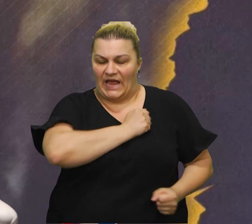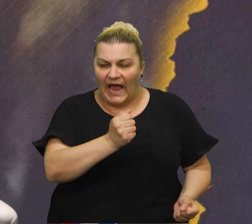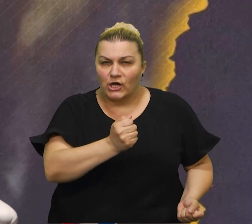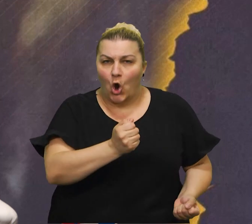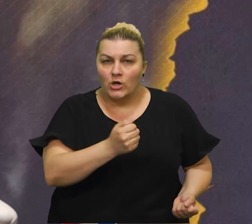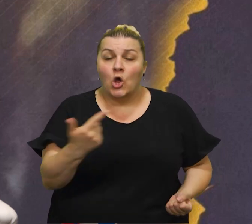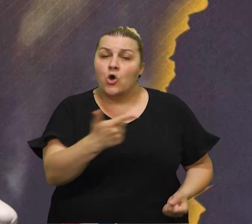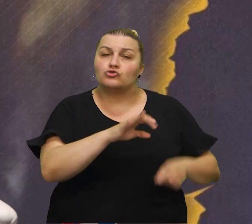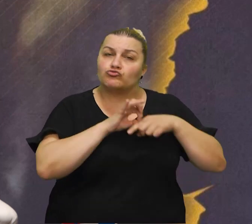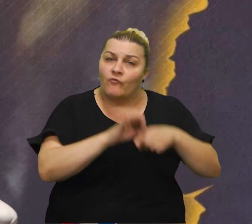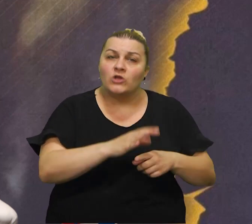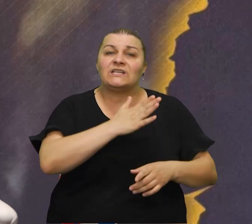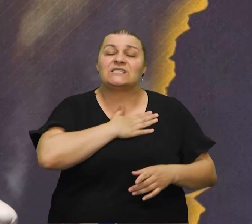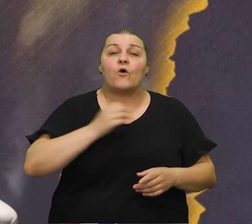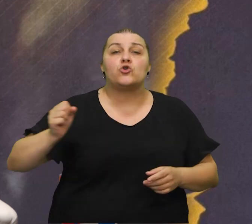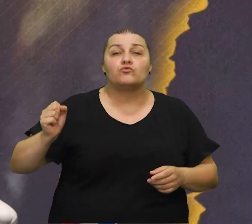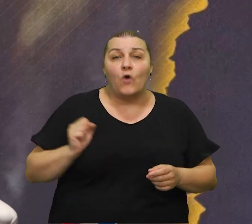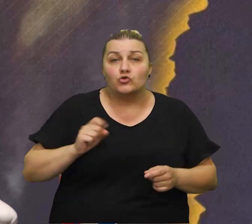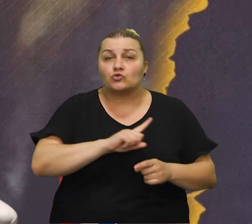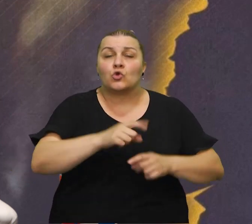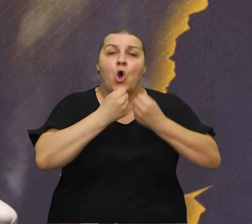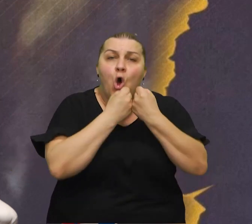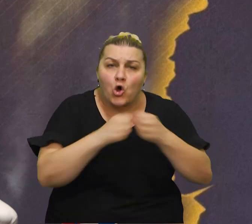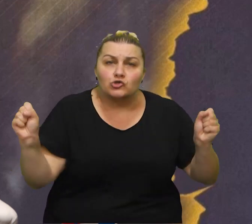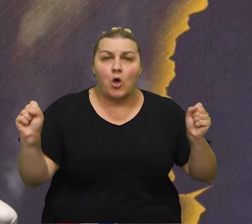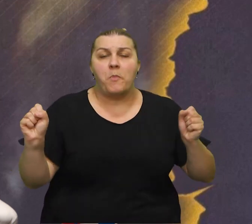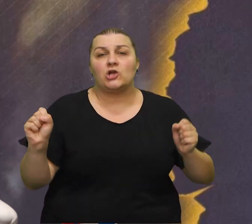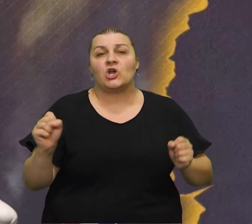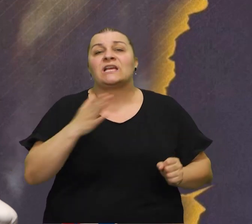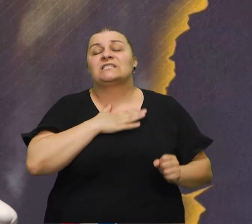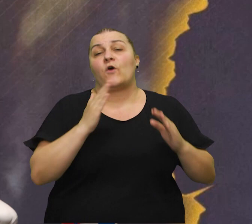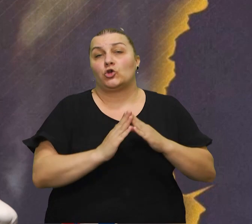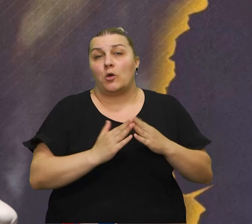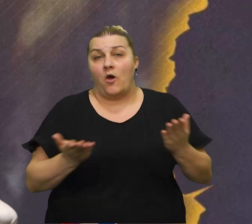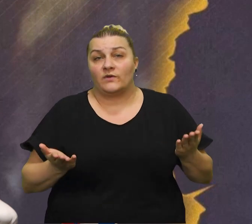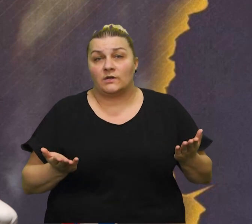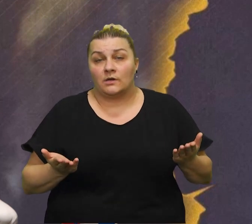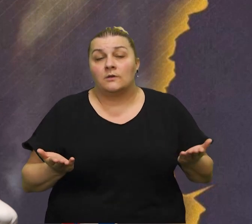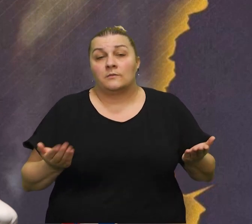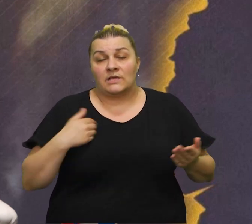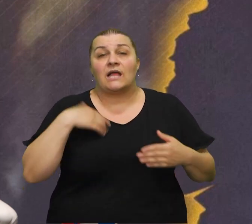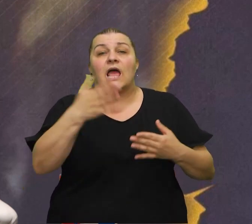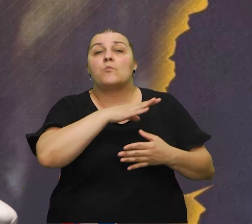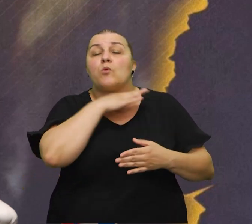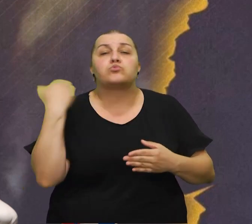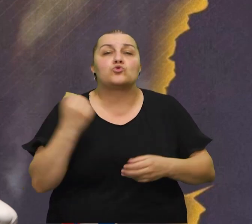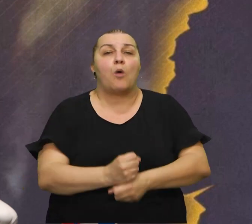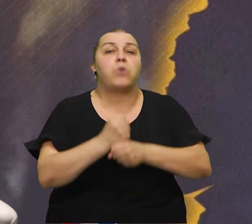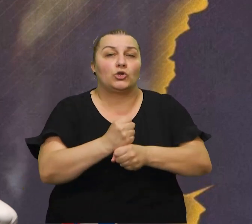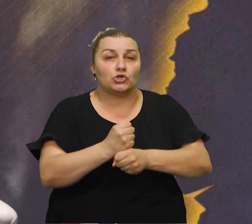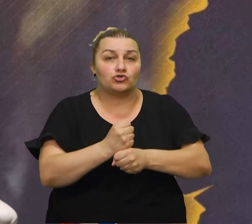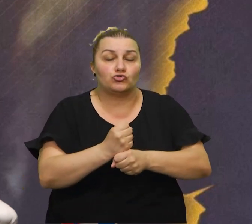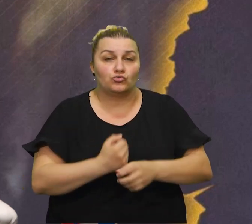zapovjednici koji su vodili svoju vojsku do oslobodančke akcija i do oslobodanja svoje domovine i ja imam punu podršku